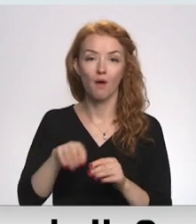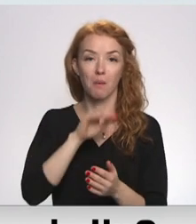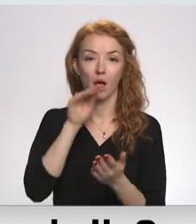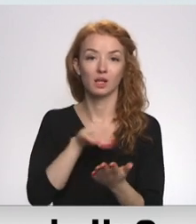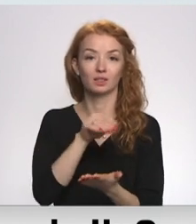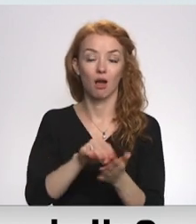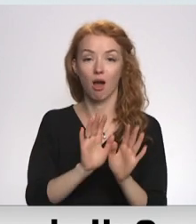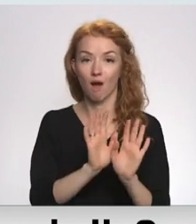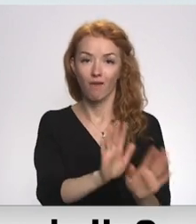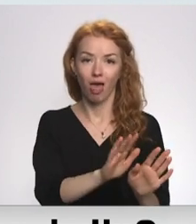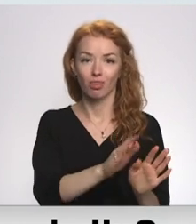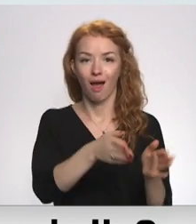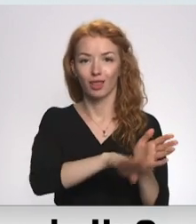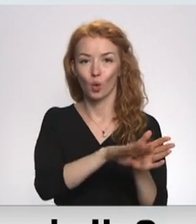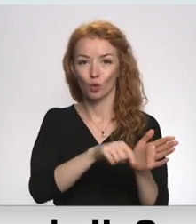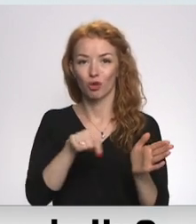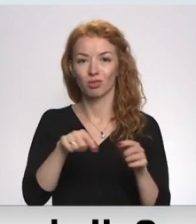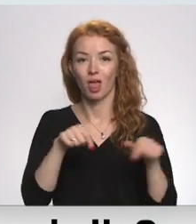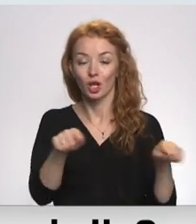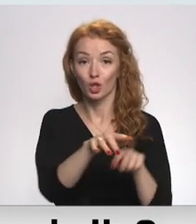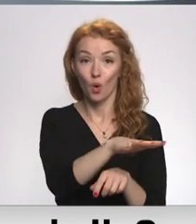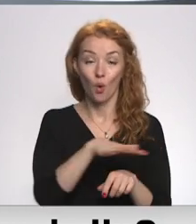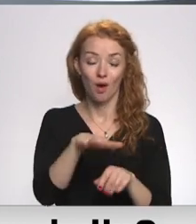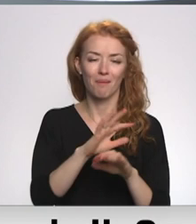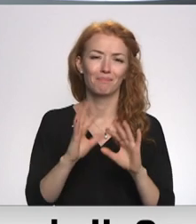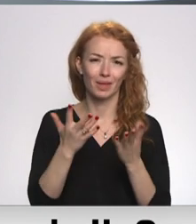pārējās teritorijās. Kas, protams, atkal, zinot,